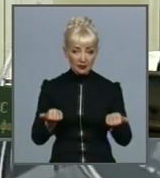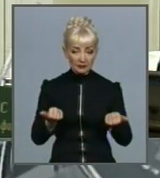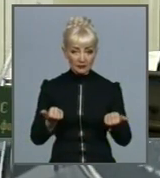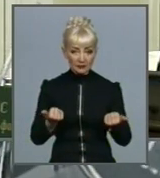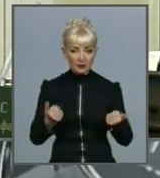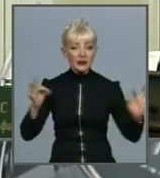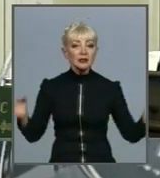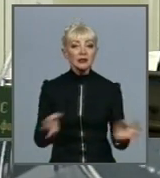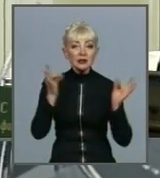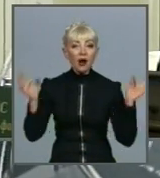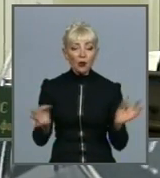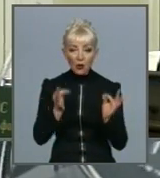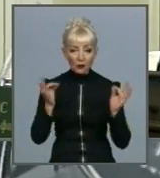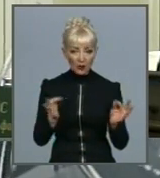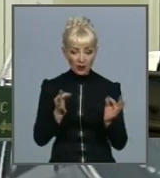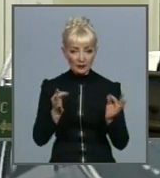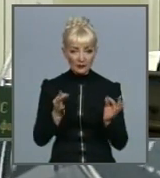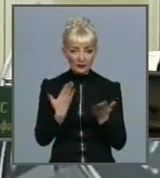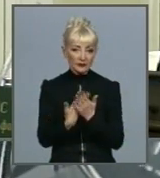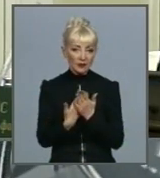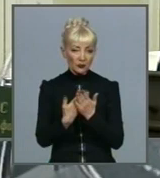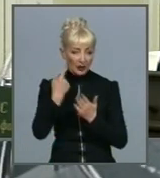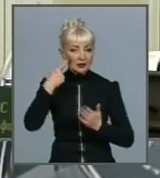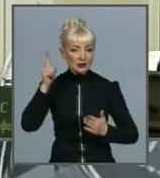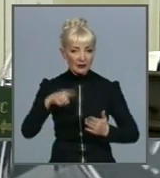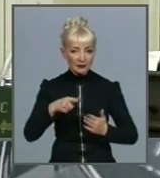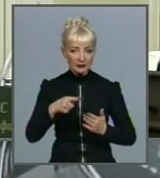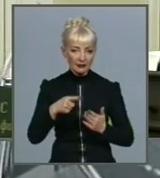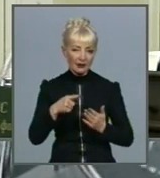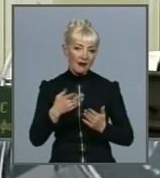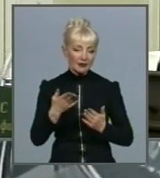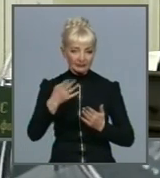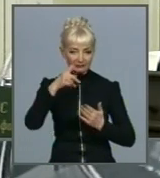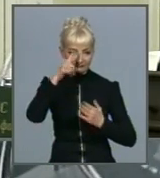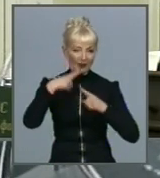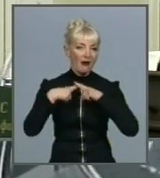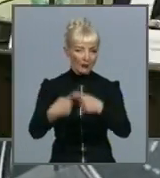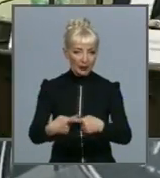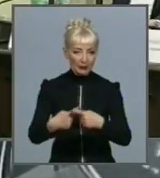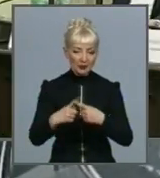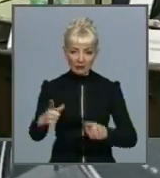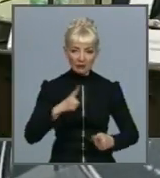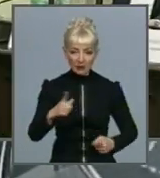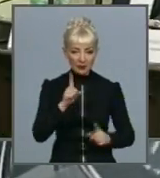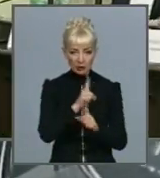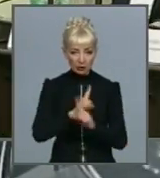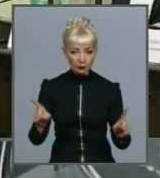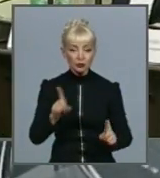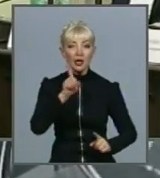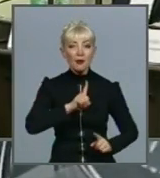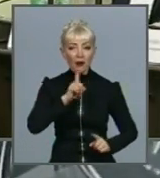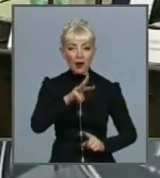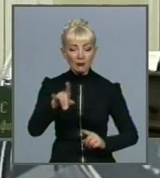Ніякого такого, знаєте, понебратства у нас з вами не буде, поки ми не розберемося